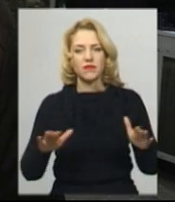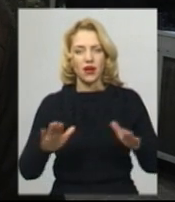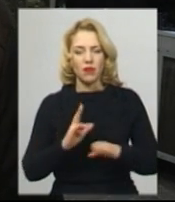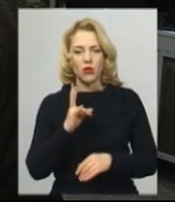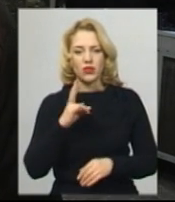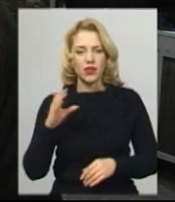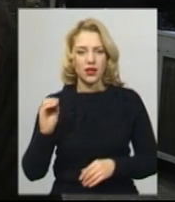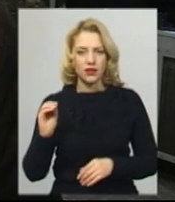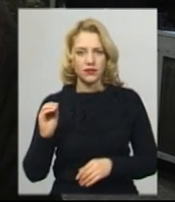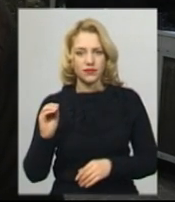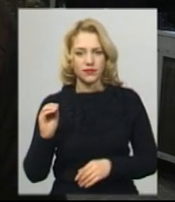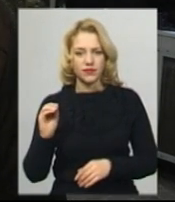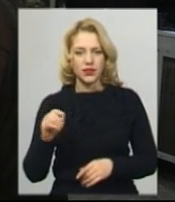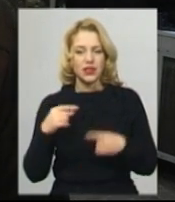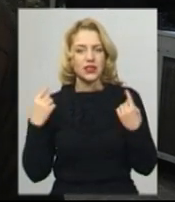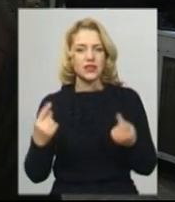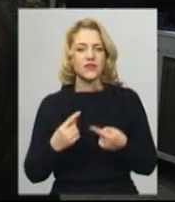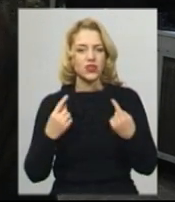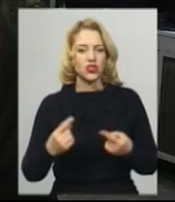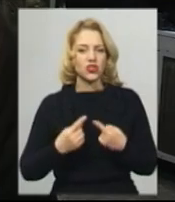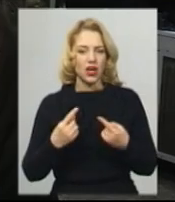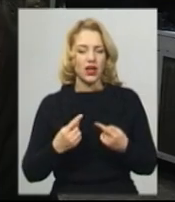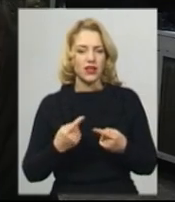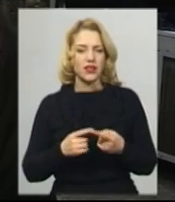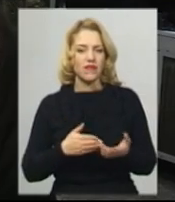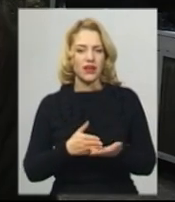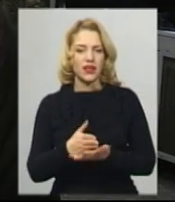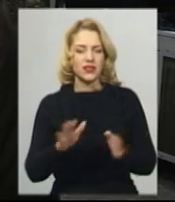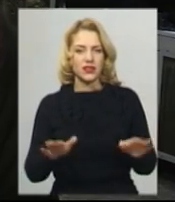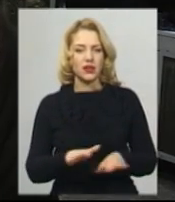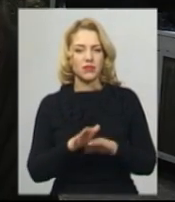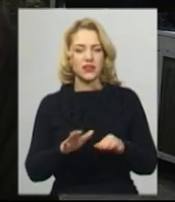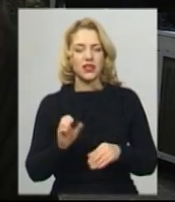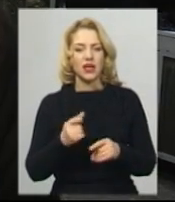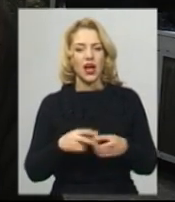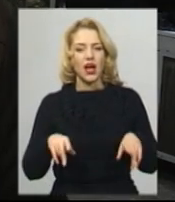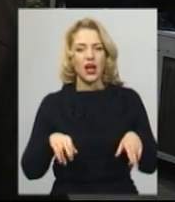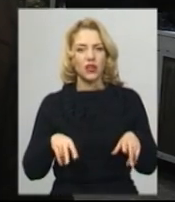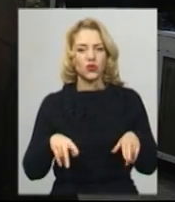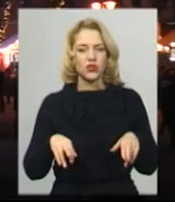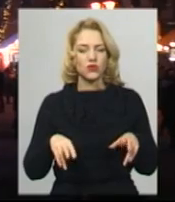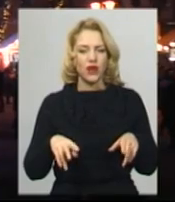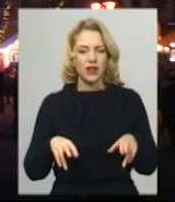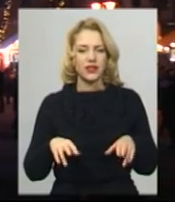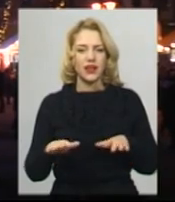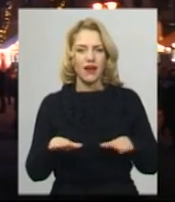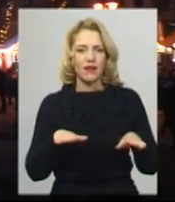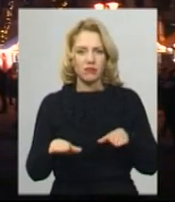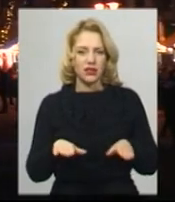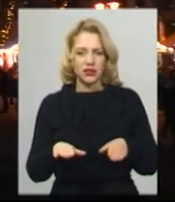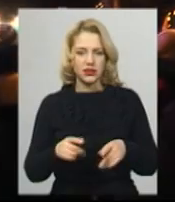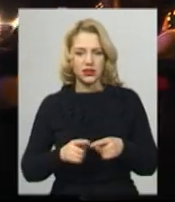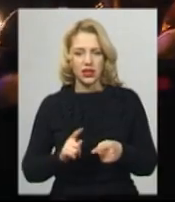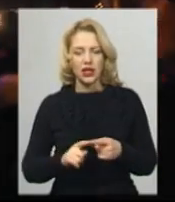звичайні для себе версії своїх пісень, а танцювальні ремікси на них». Різдвяний ярмар